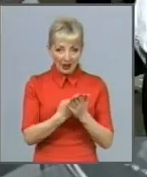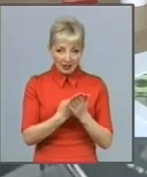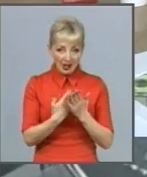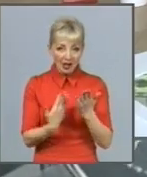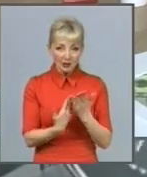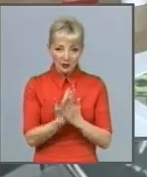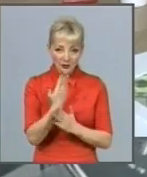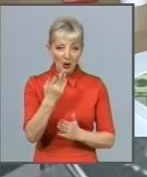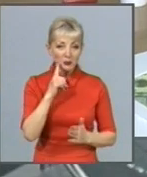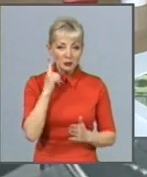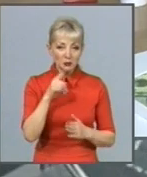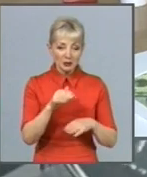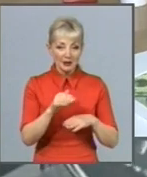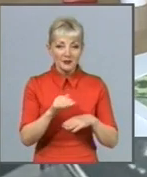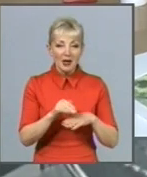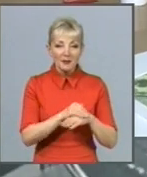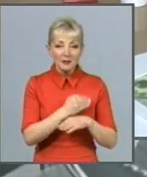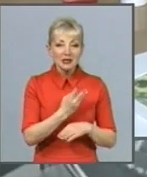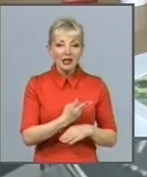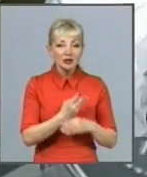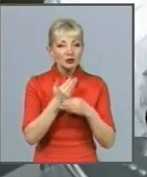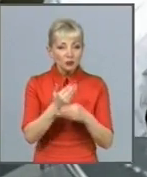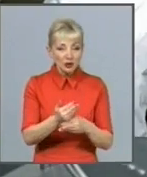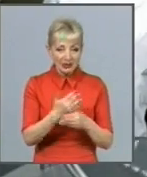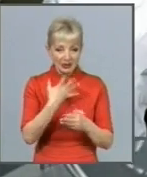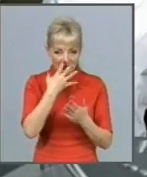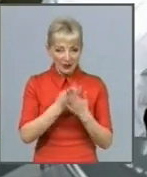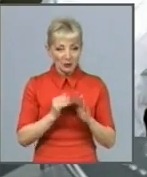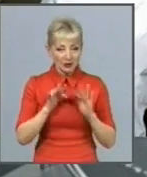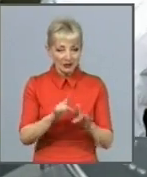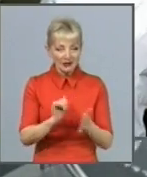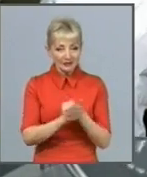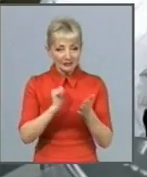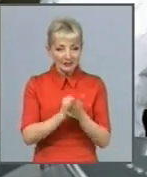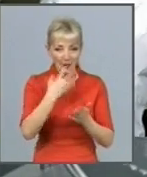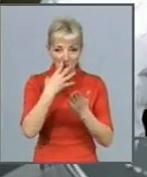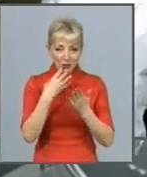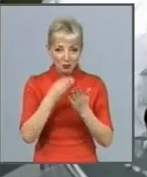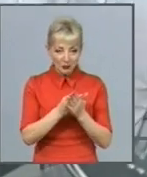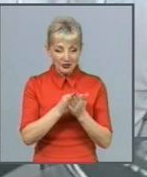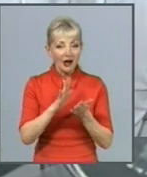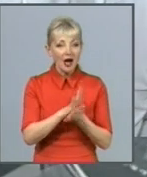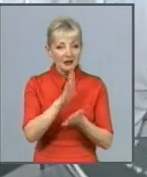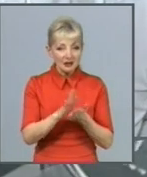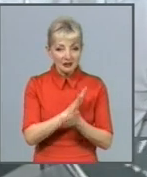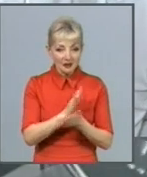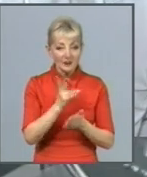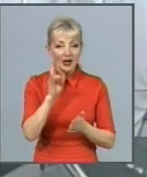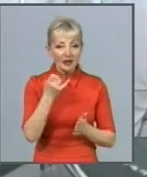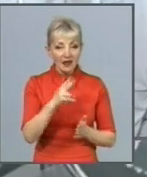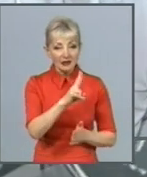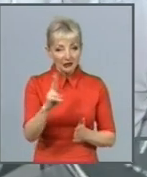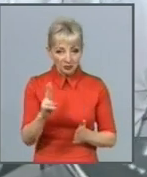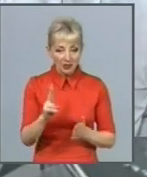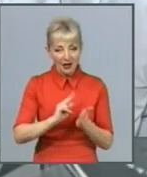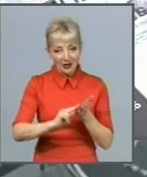і свою творчу діяльність, а саме видавництво власної дачи з газети, над якою працюють всі разом. Тут вони публікують